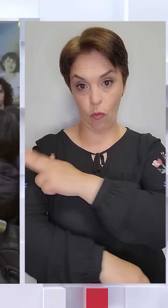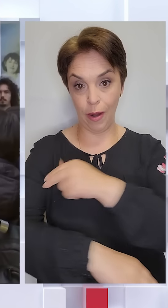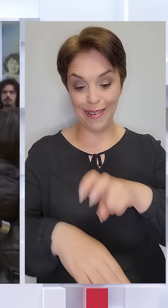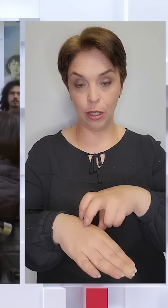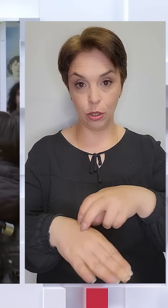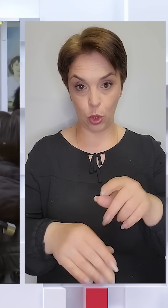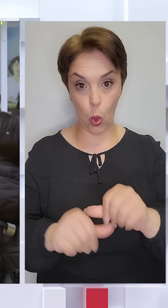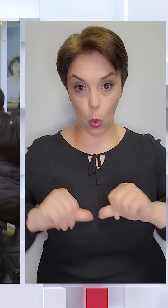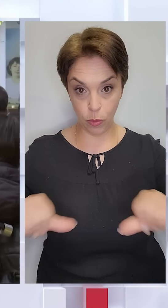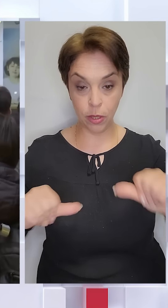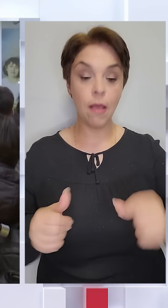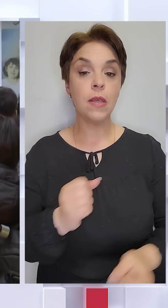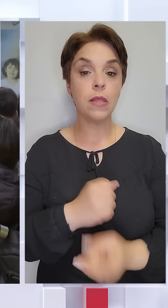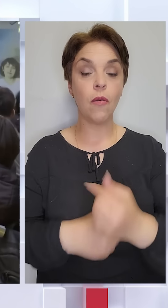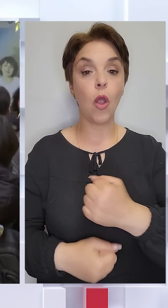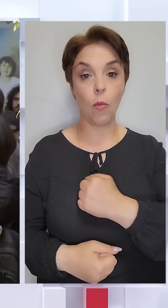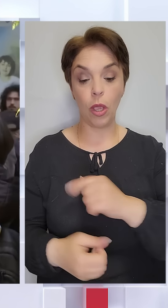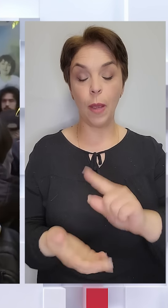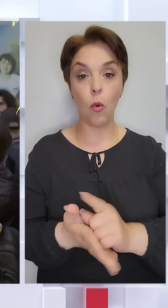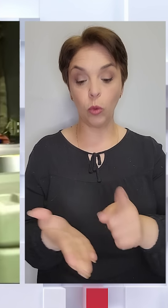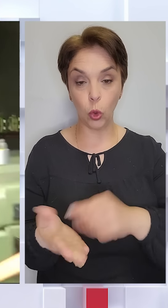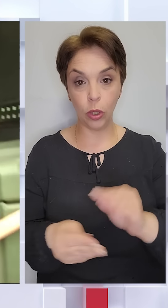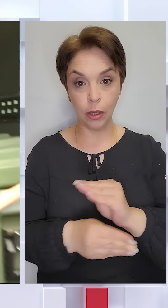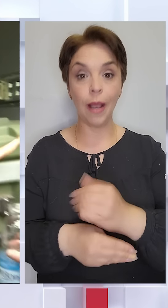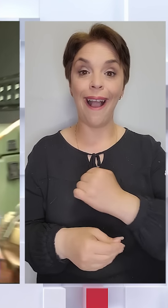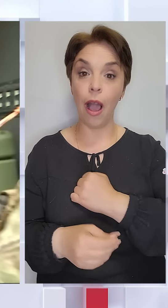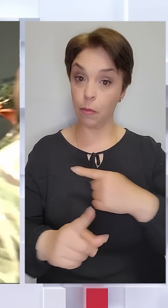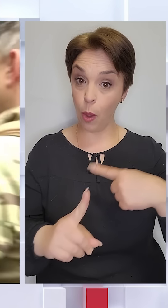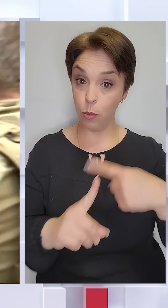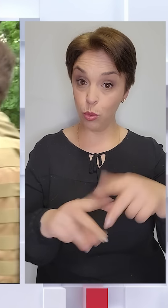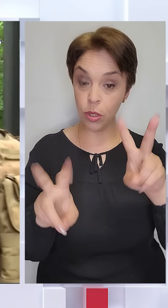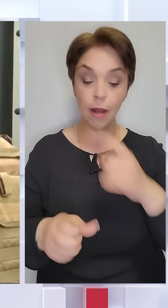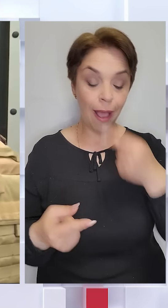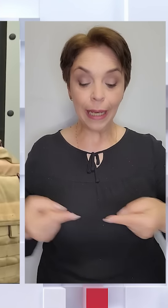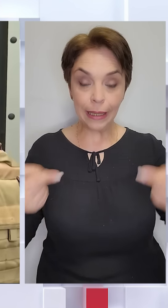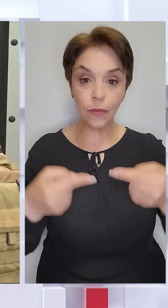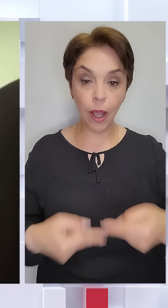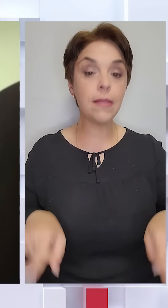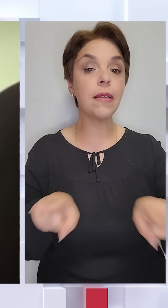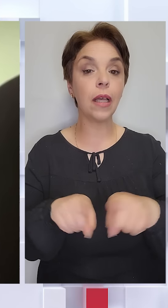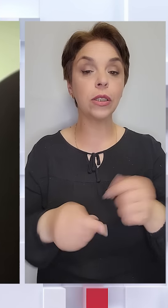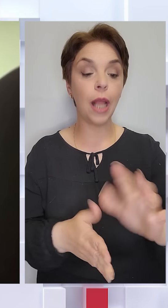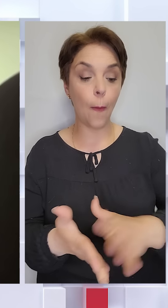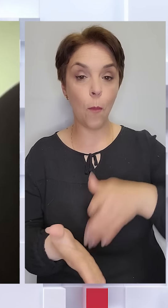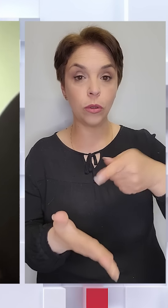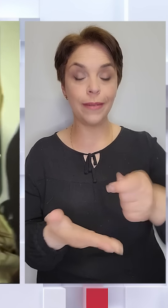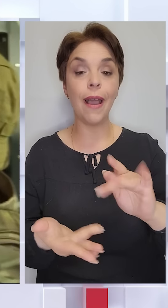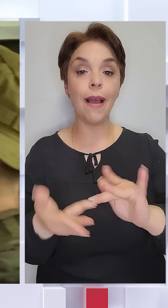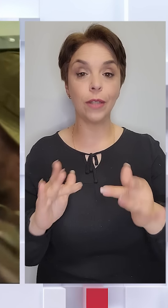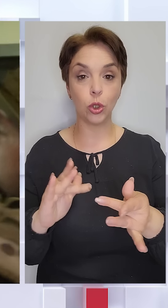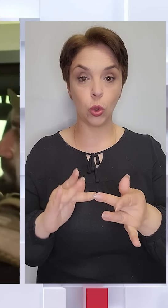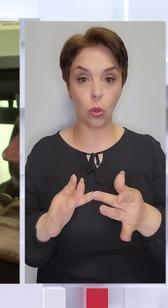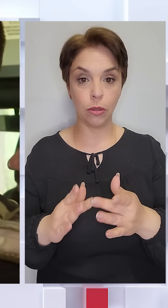мобільний додаток для військовослужбовців «Армія плюс» для ідентифікації, а також для подання електронних